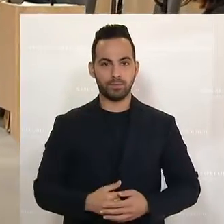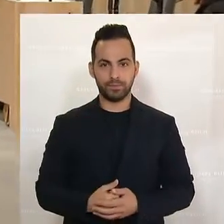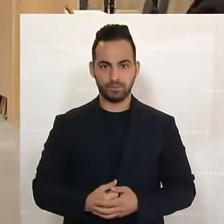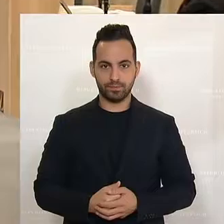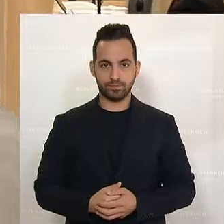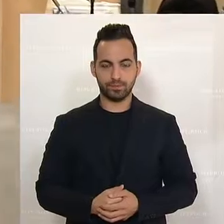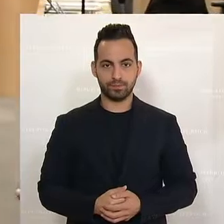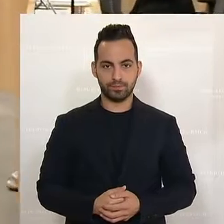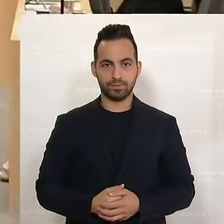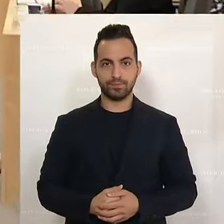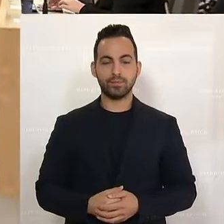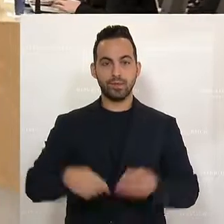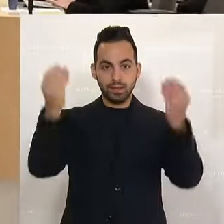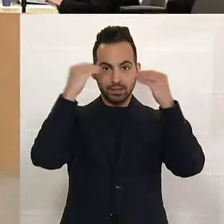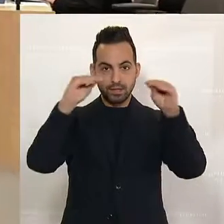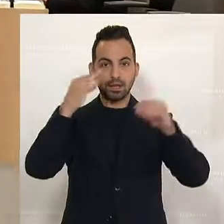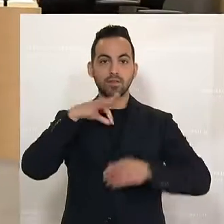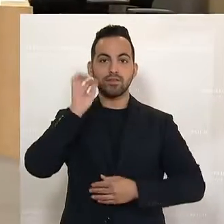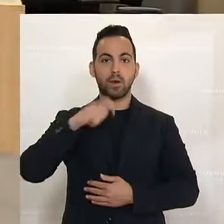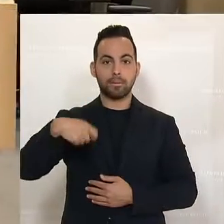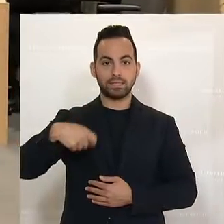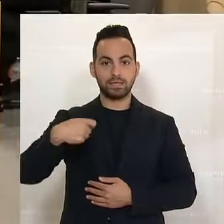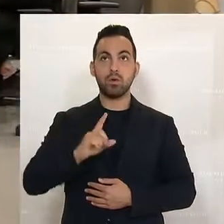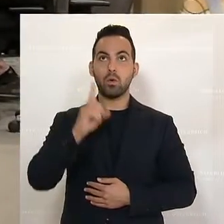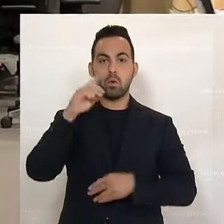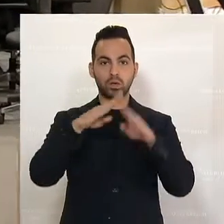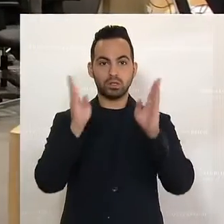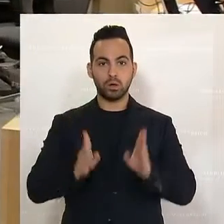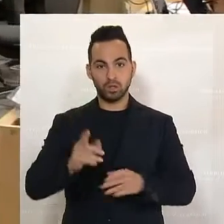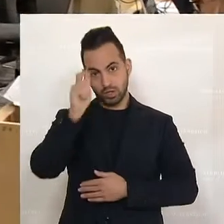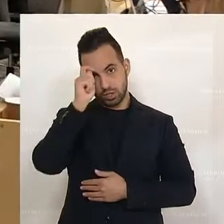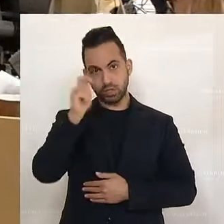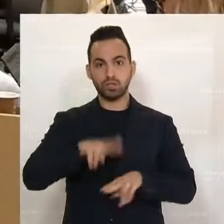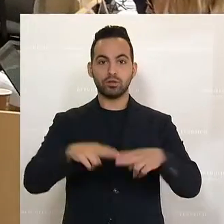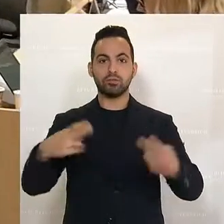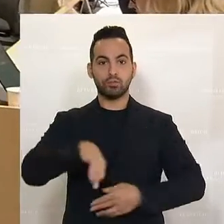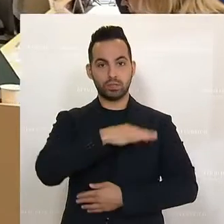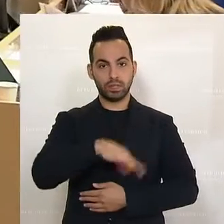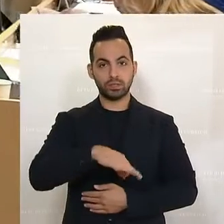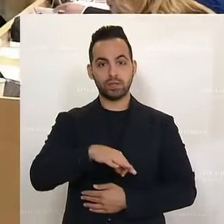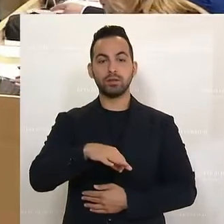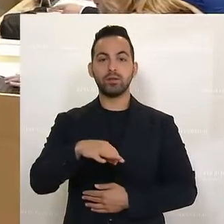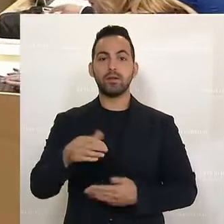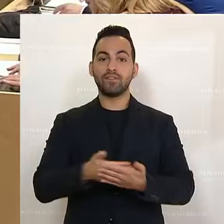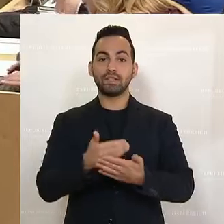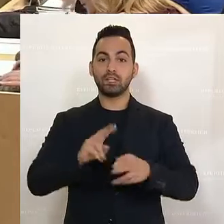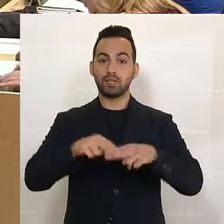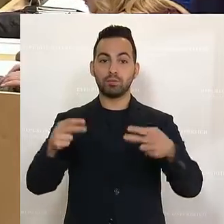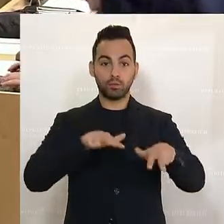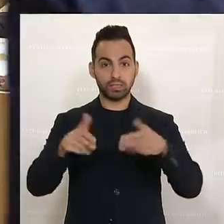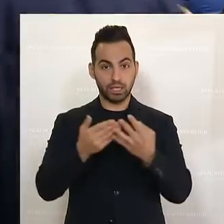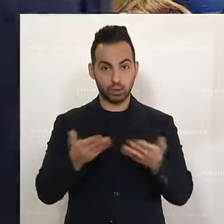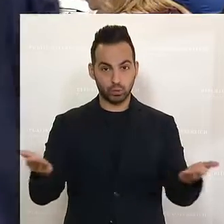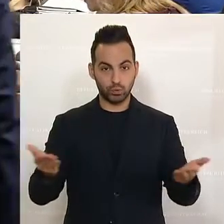Kucharowicz von der SPÖ. Sie kritisiert, die ÖVP bei der morgigen Befragung von Thomas Schmidt im Urschuss nicht auf die Themenliste der